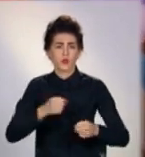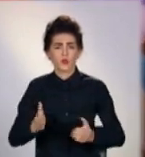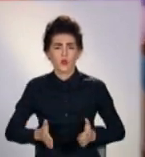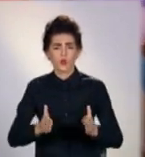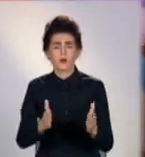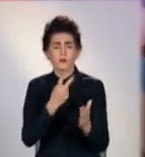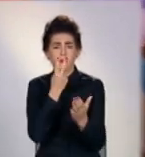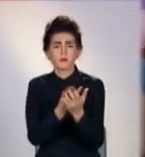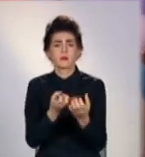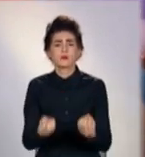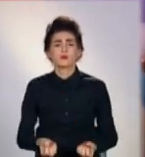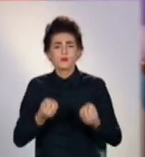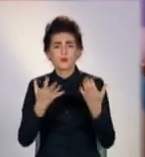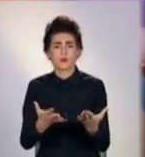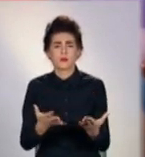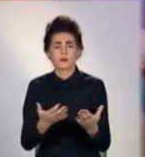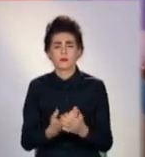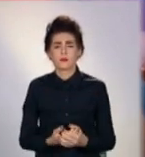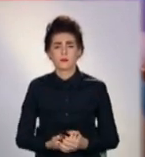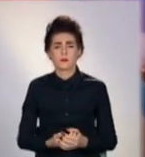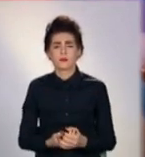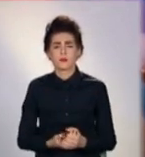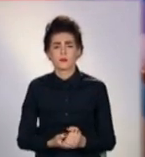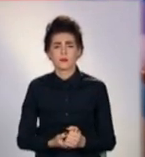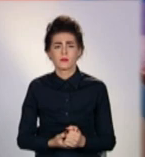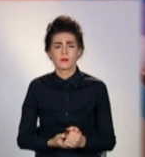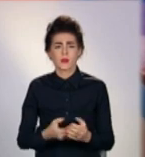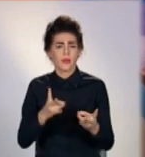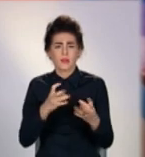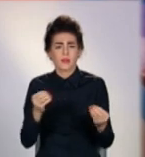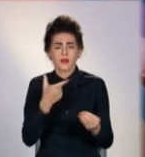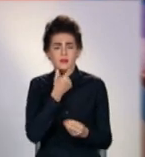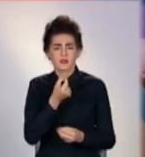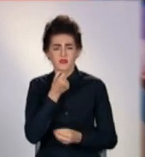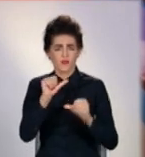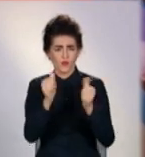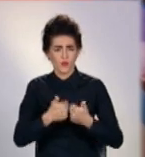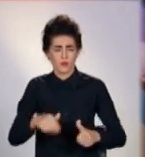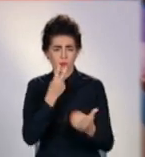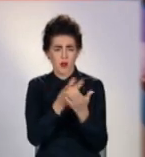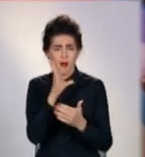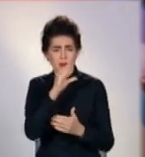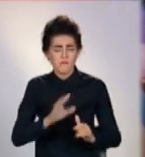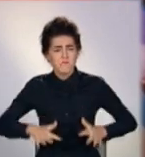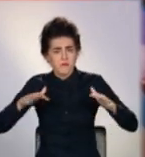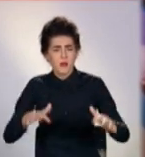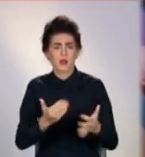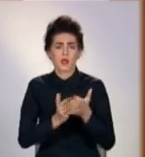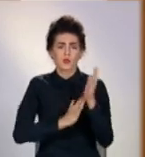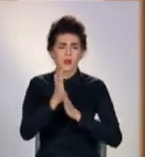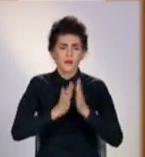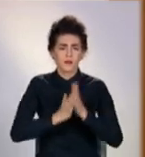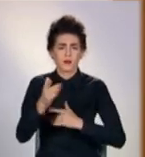Просто подивіться, наскільки воно не в пристойному вигляді, бо дитина може впасти. Це зарожчі куші.